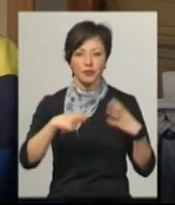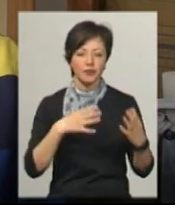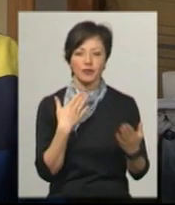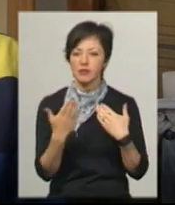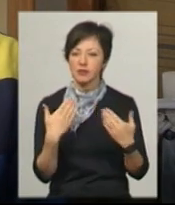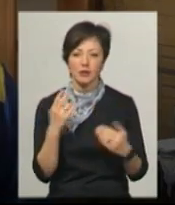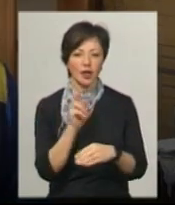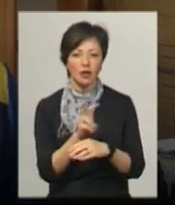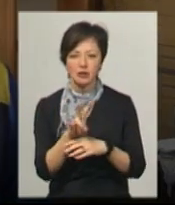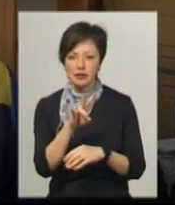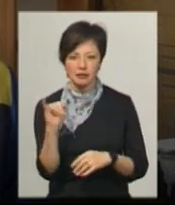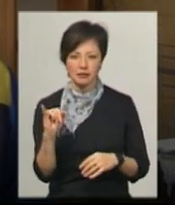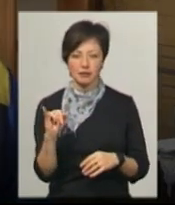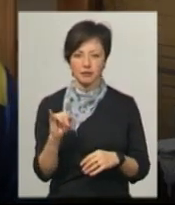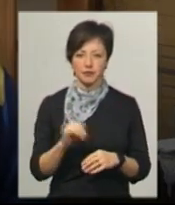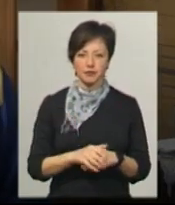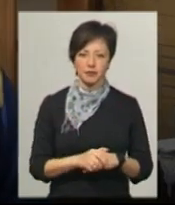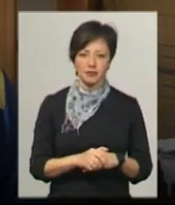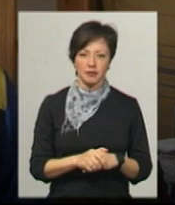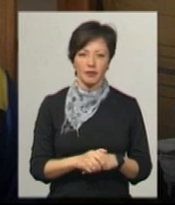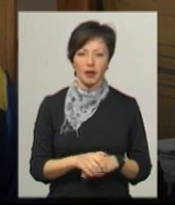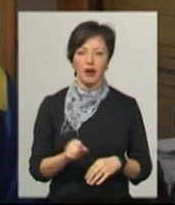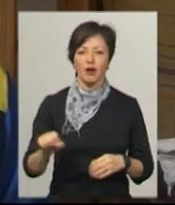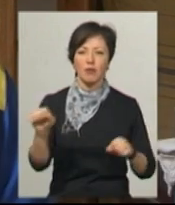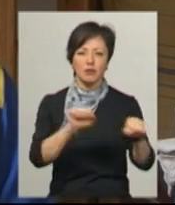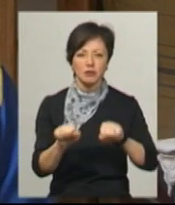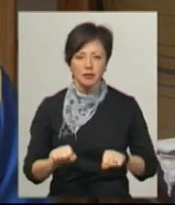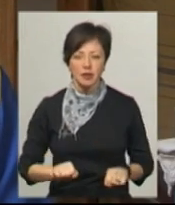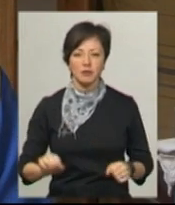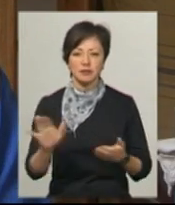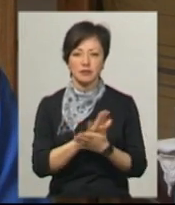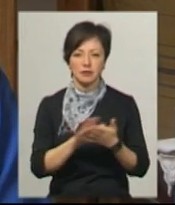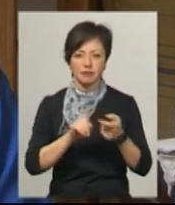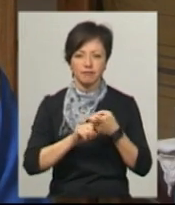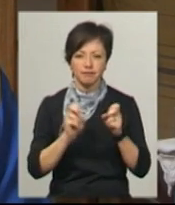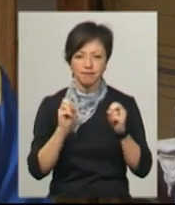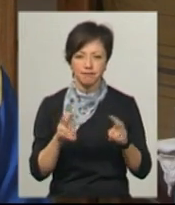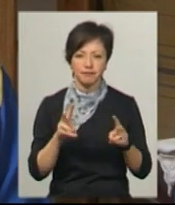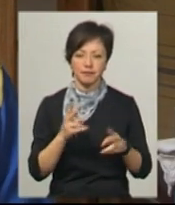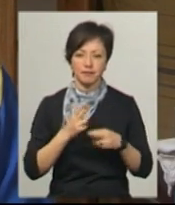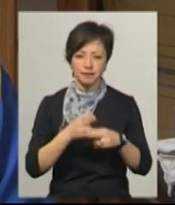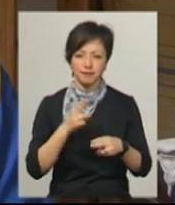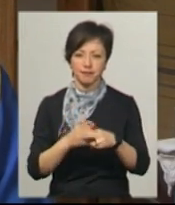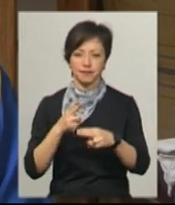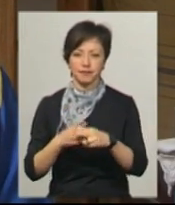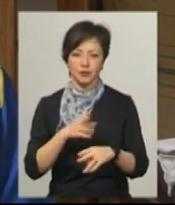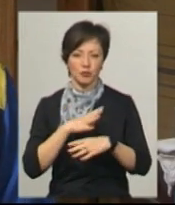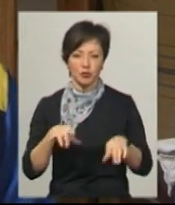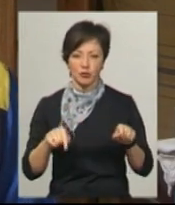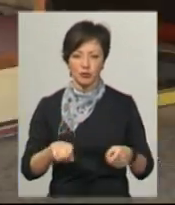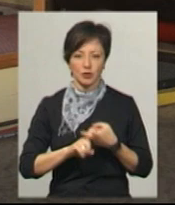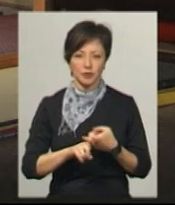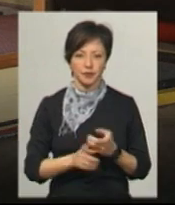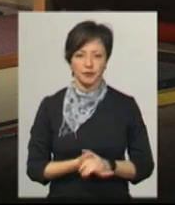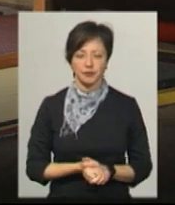вони нікуди не ходять. Кварцуємо зал, ми самі миємо його хлоркою, доводимо до такого стану, щоб не було тої